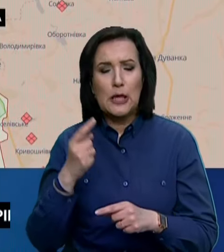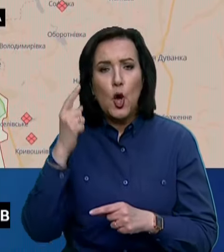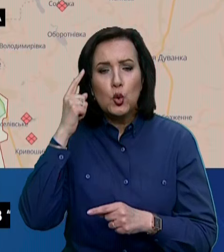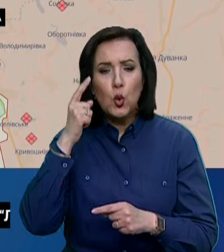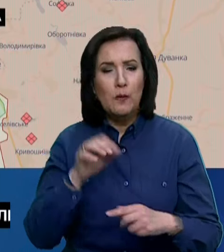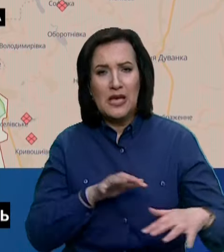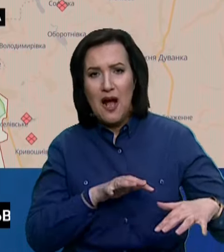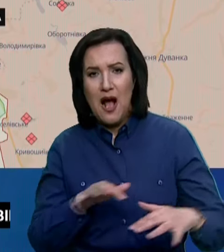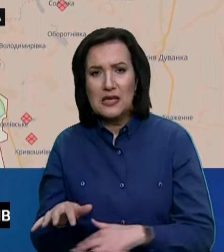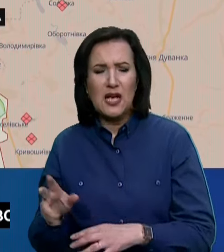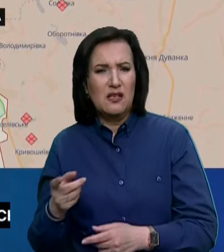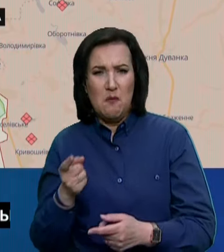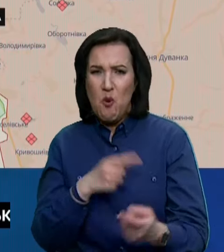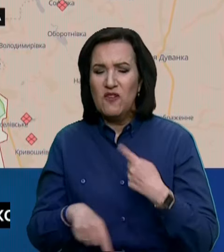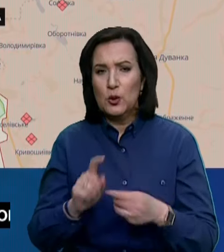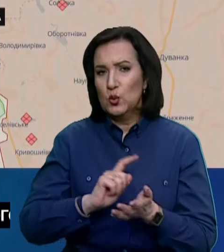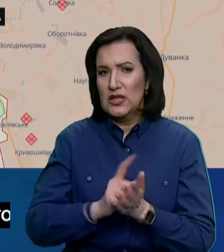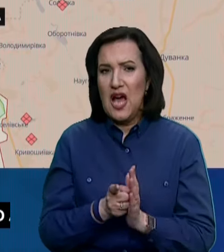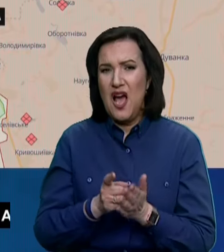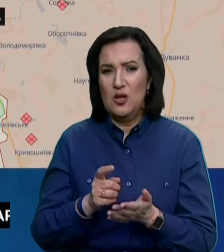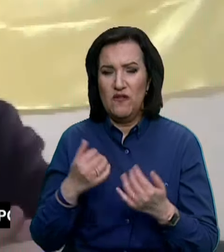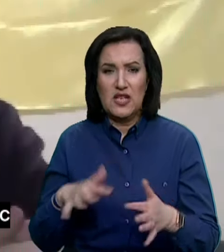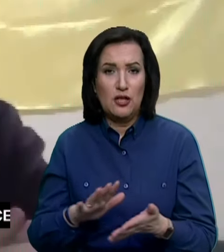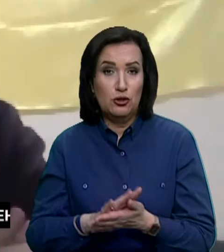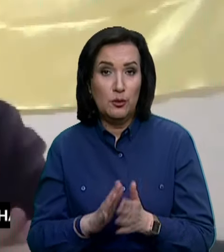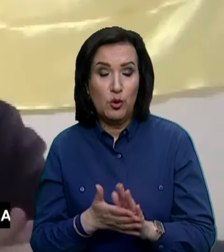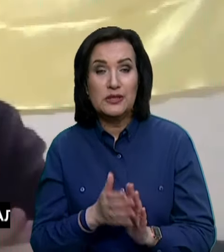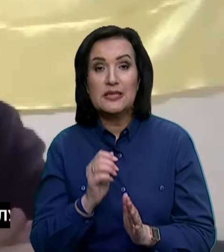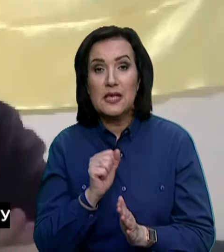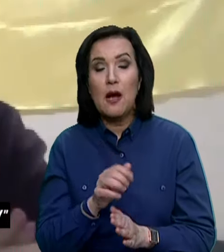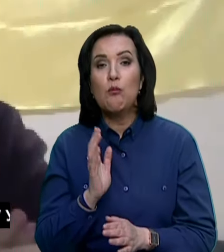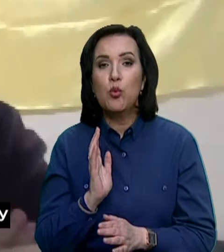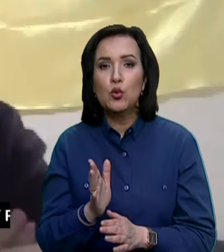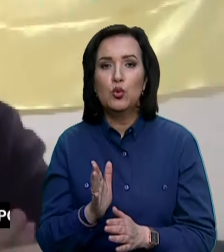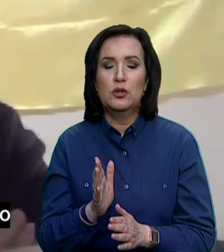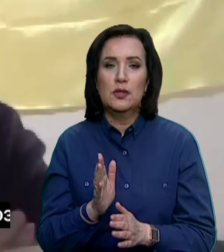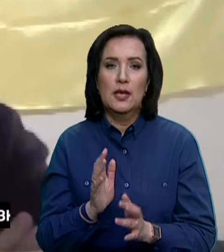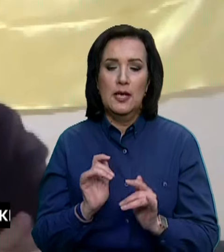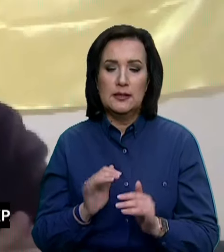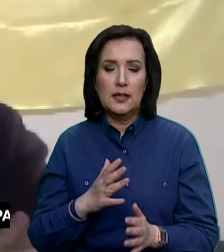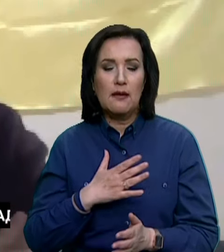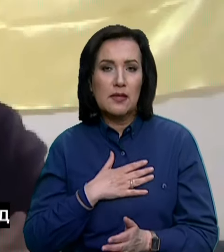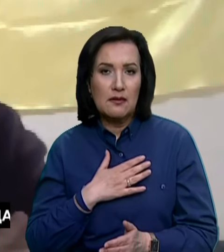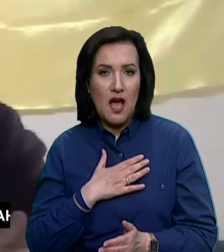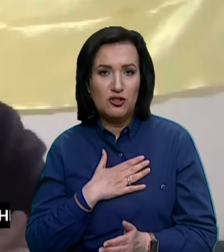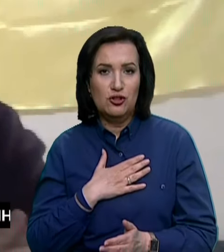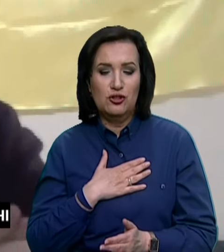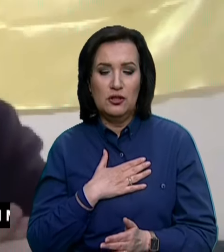повернути негайно втрачені позиції. А будуть діяти наші